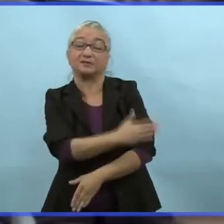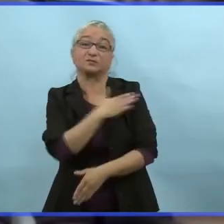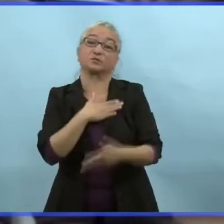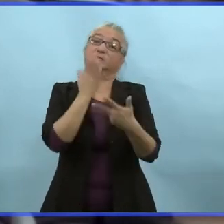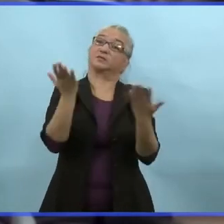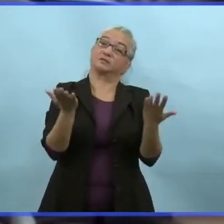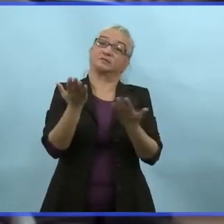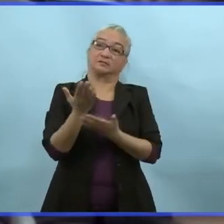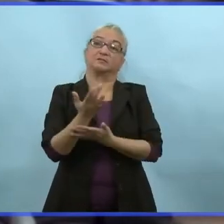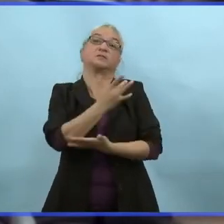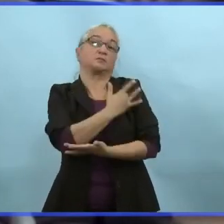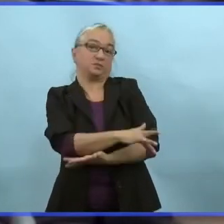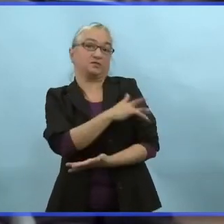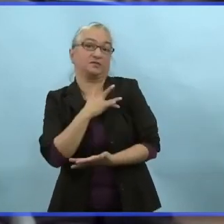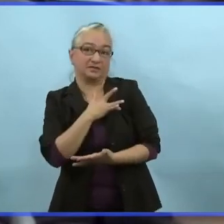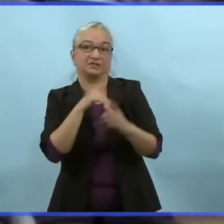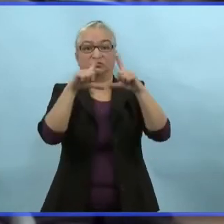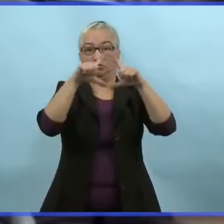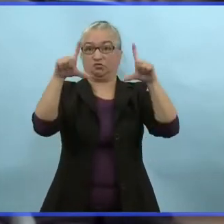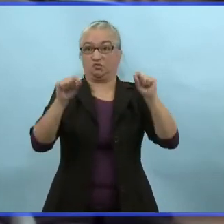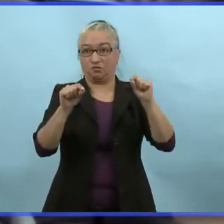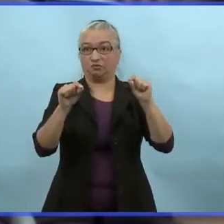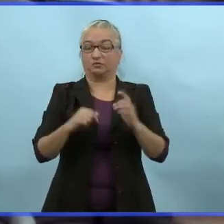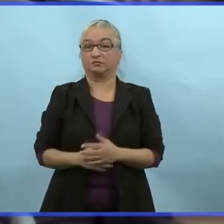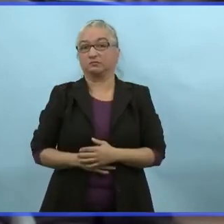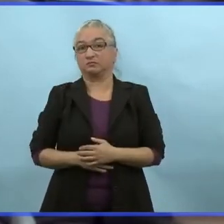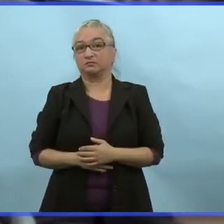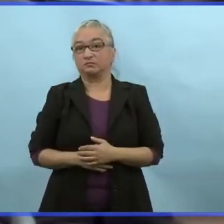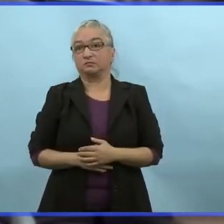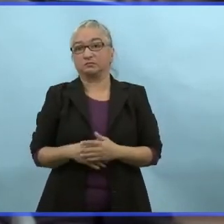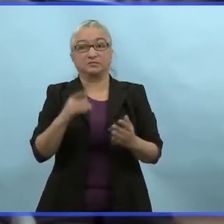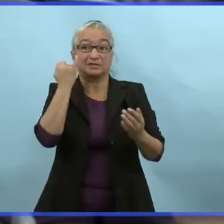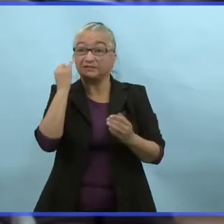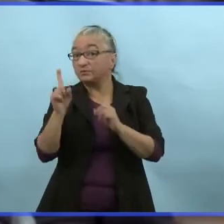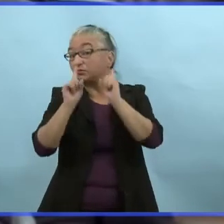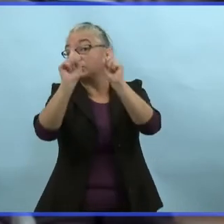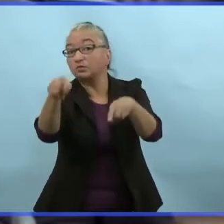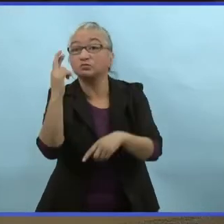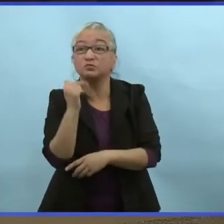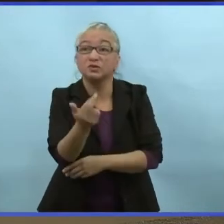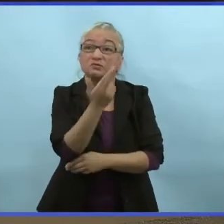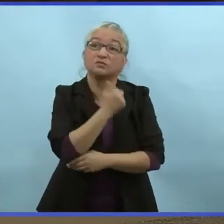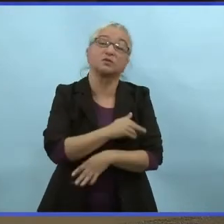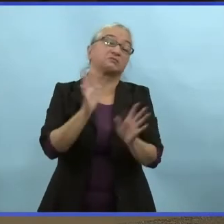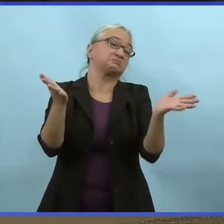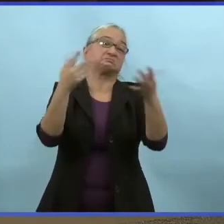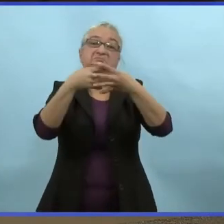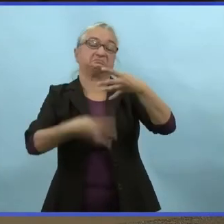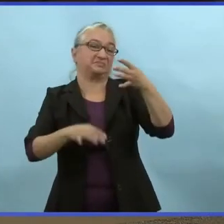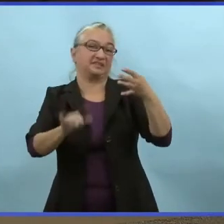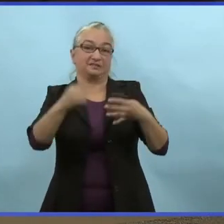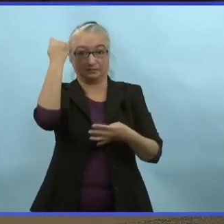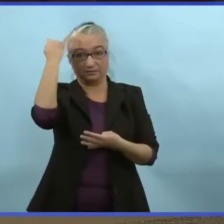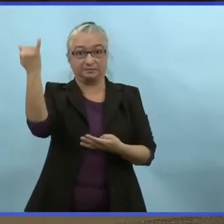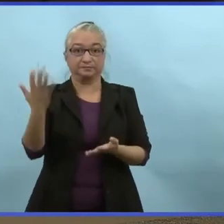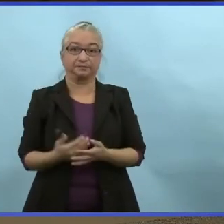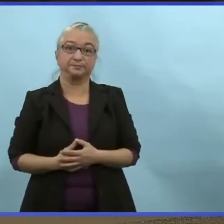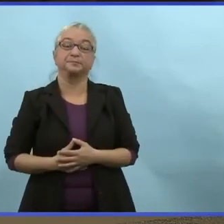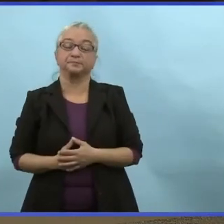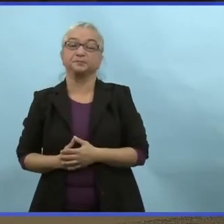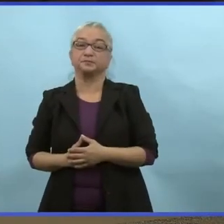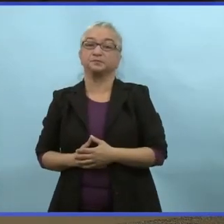Donc vous pouvez utiliser le code fédéral mais nous recommandons d'utiliser le code provincial car vous restez dans la province.